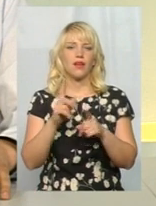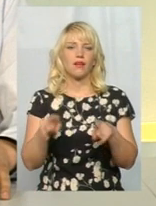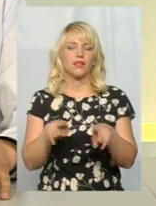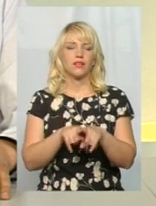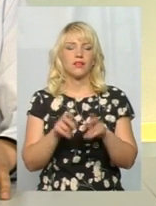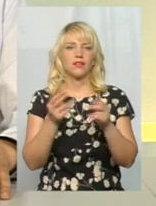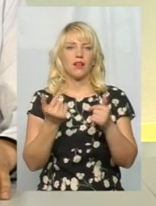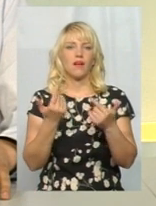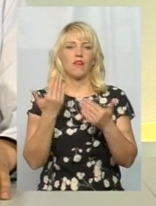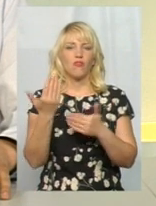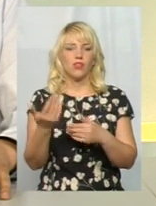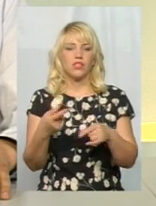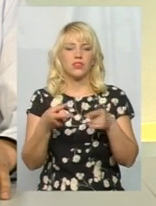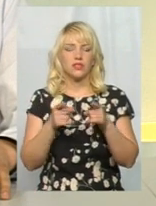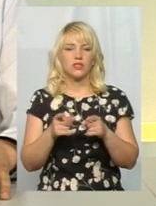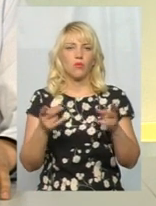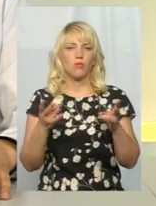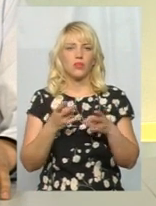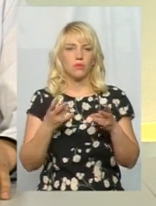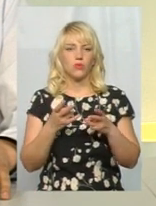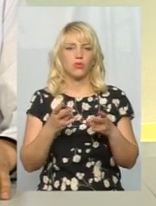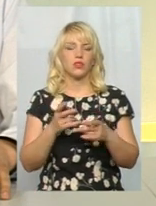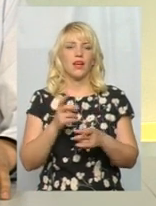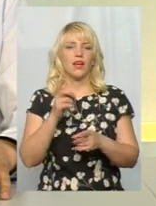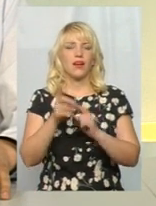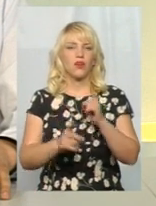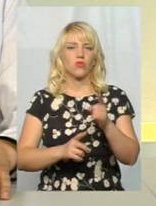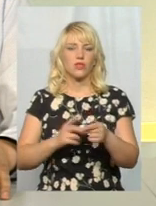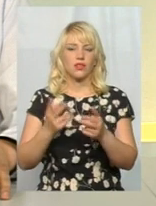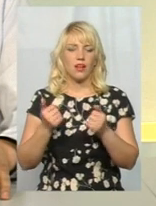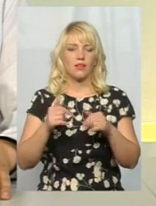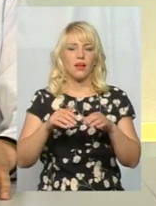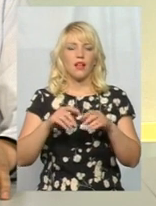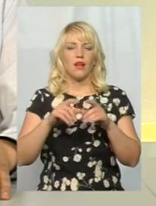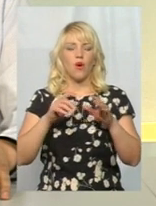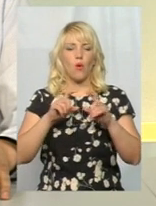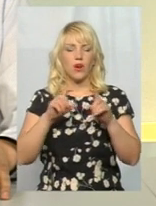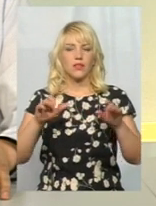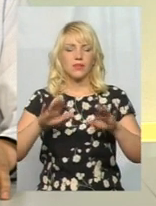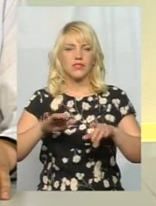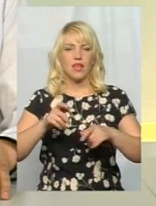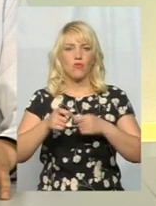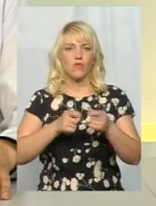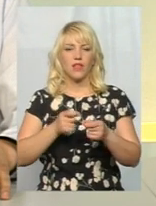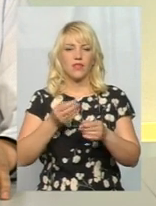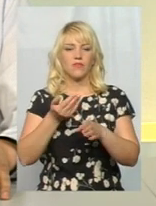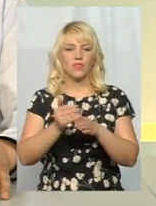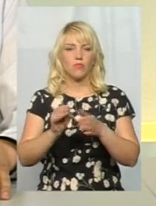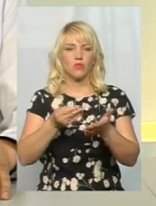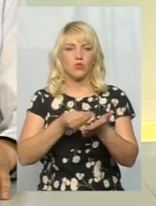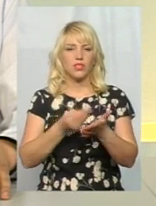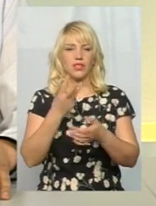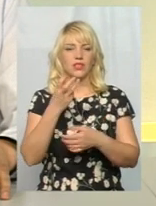реконструкції. Так, органи місцевої влади виділили кошти з бюджету 300 тисяч на